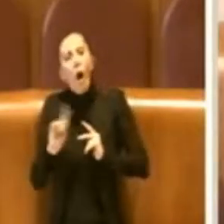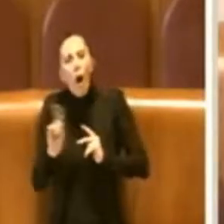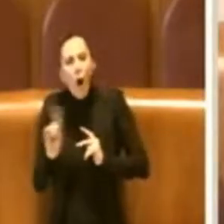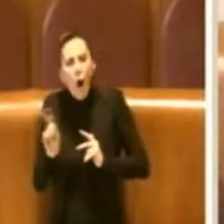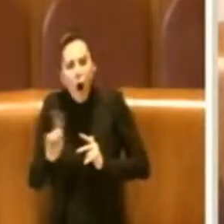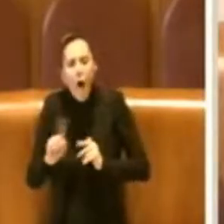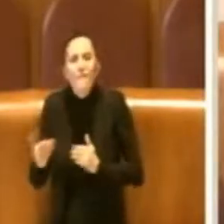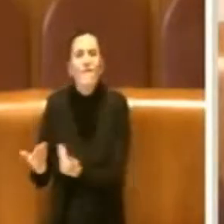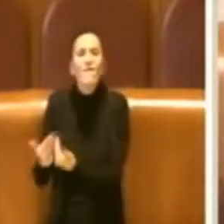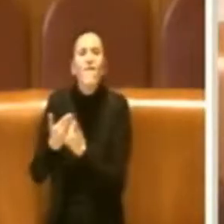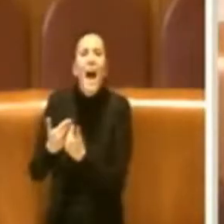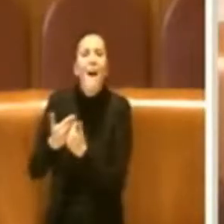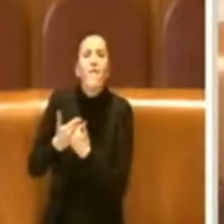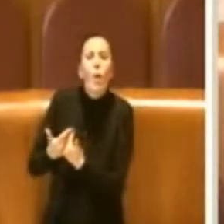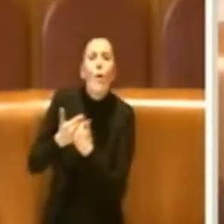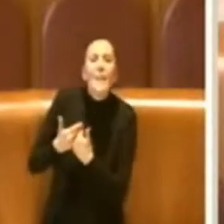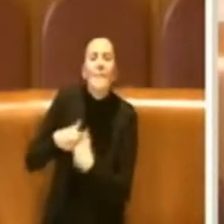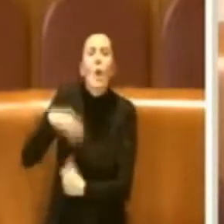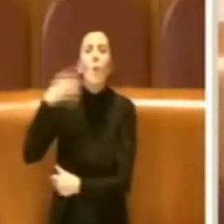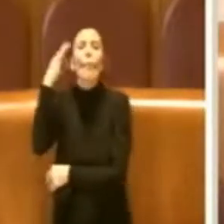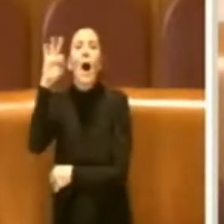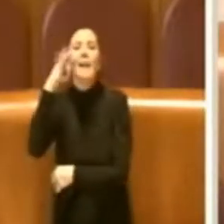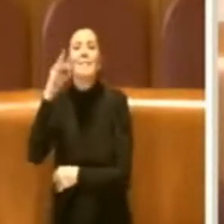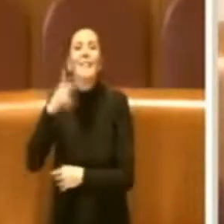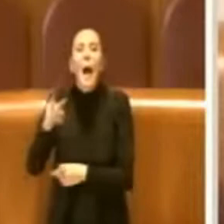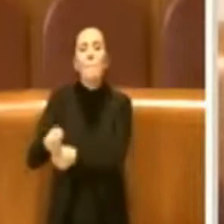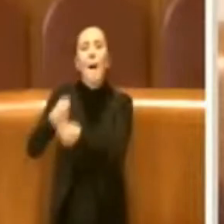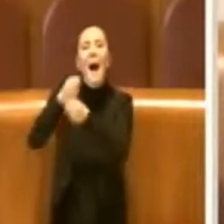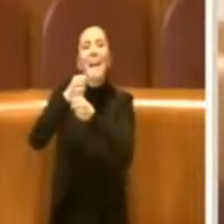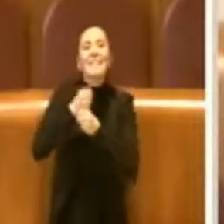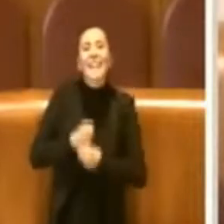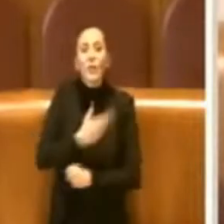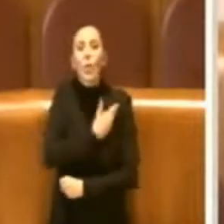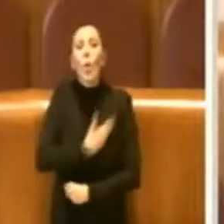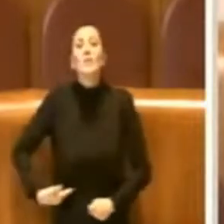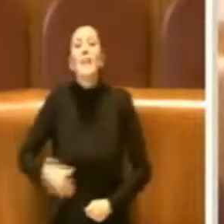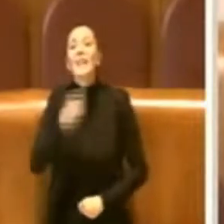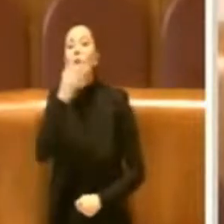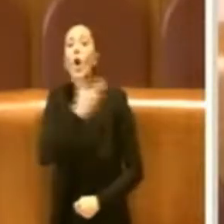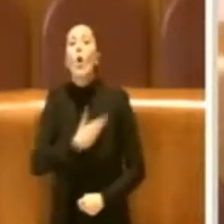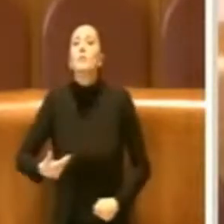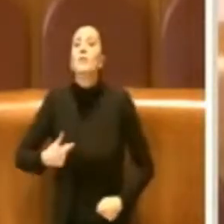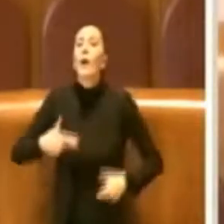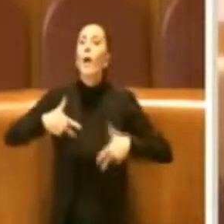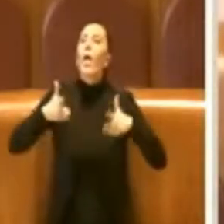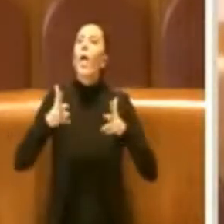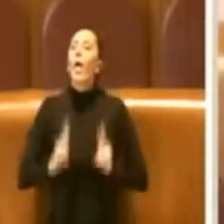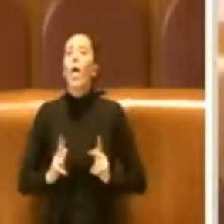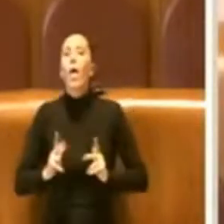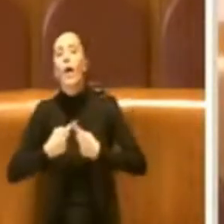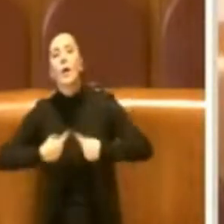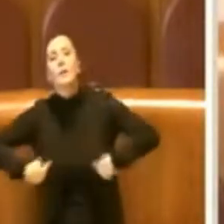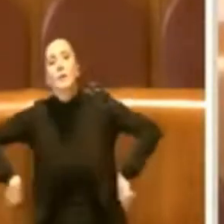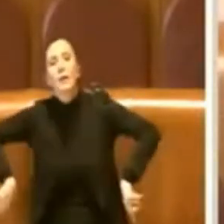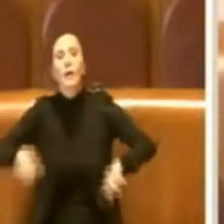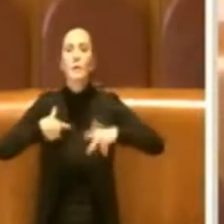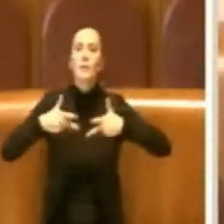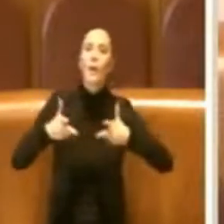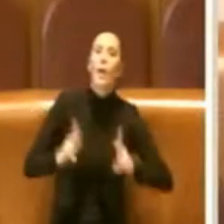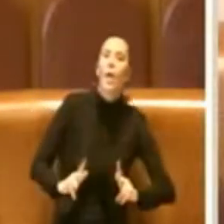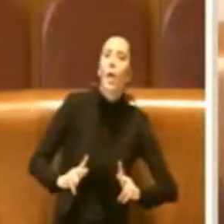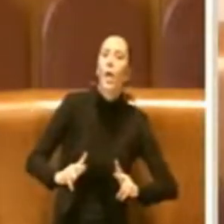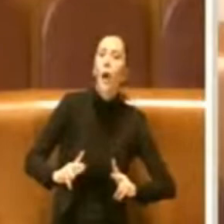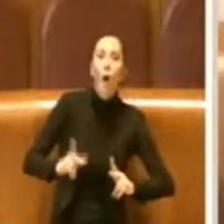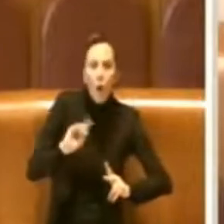la qualità dello svolgimento del mandato del consigliere, perché il consigliere non sta seduto in commissione, non sta seduto solo in aula, il